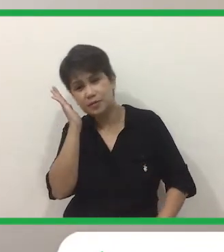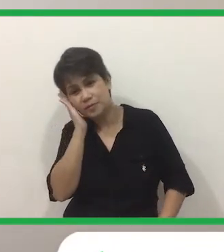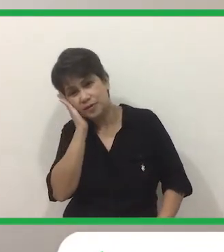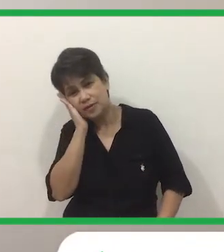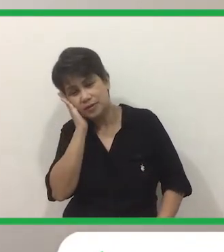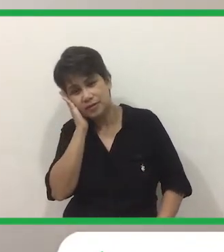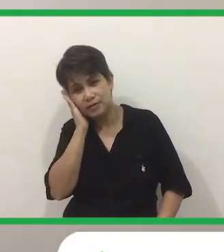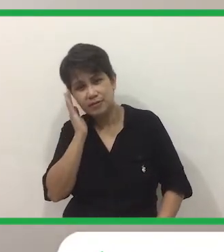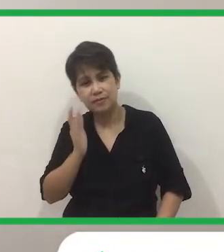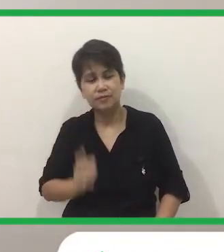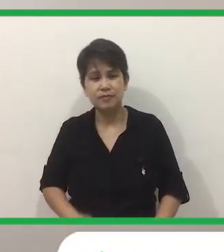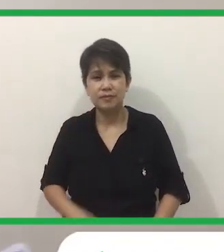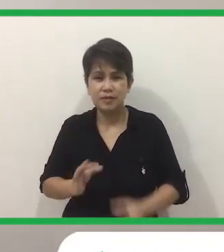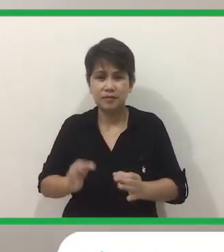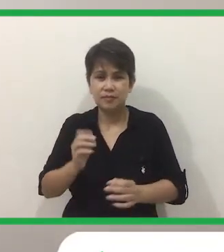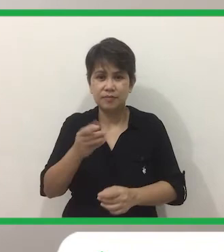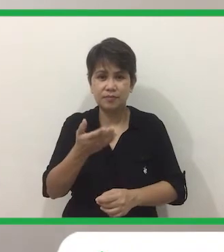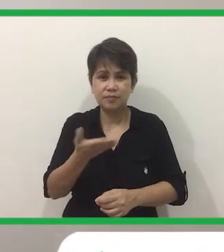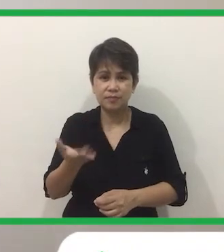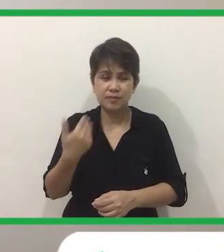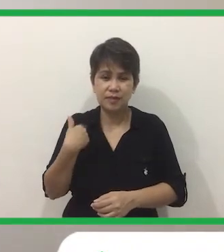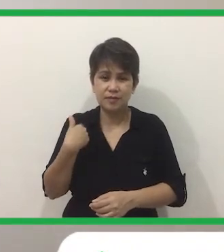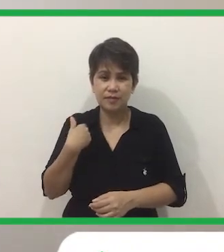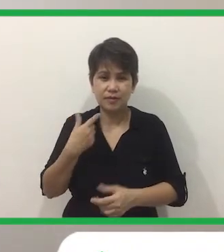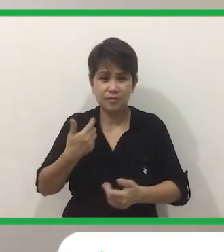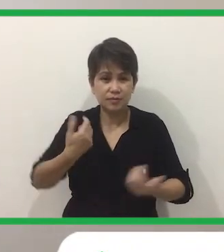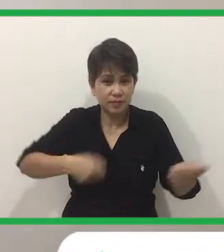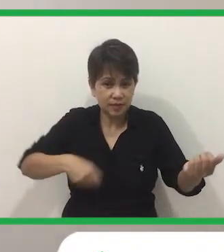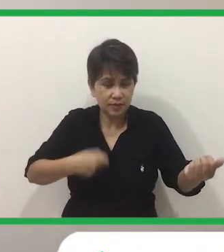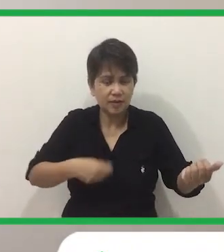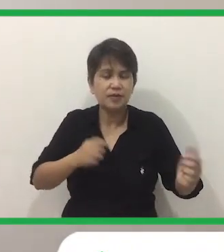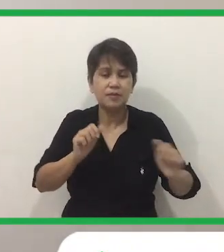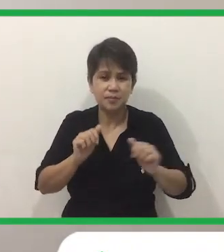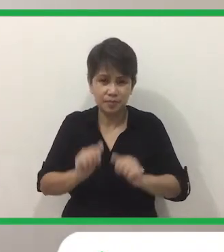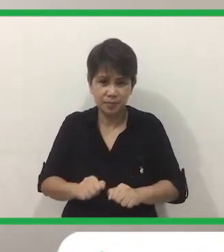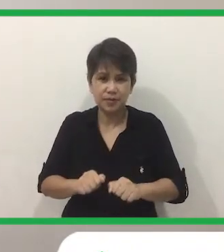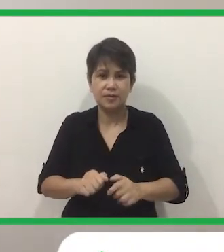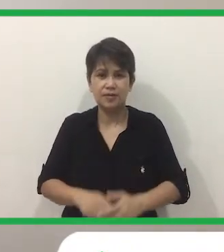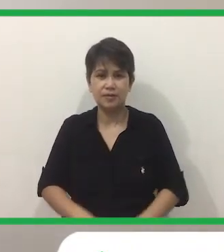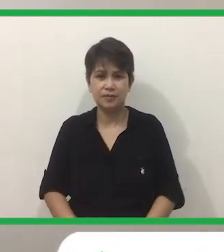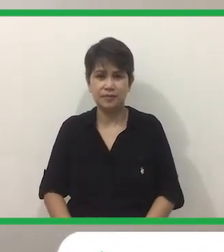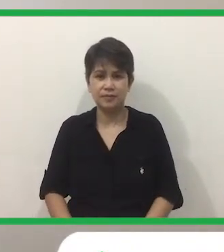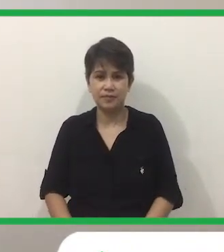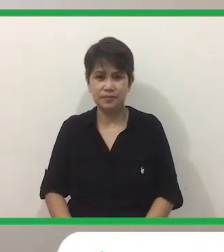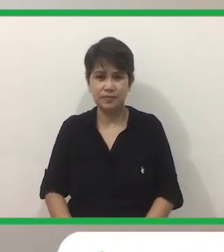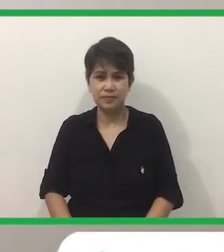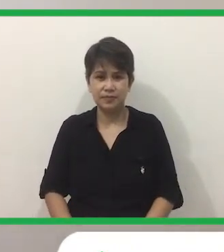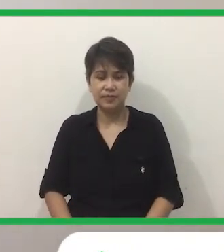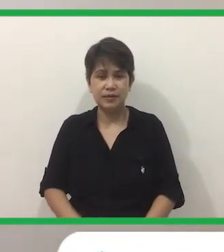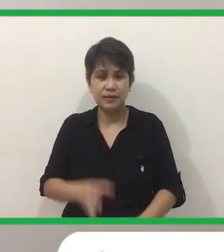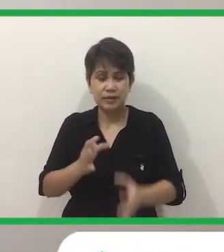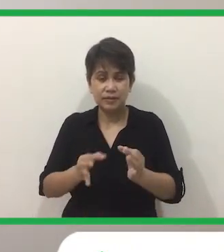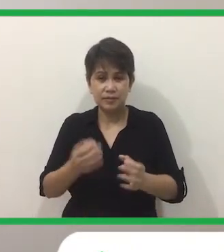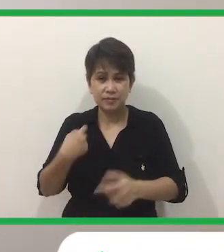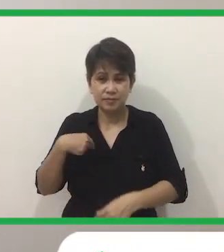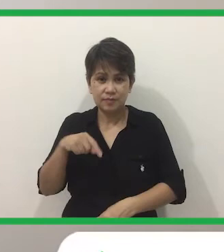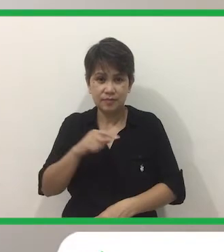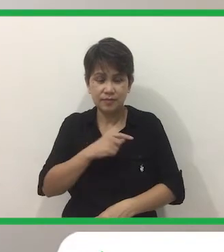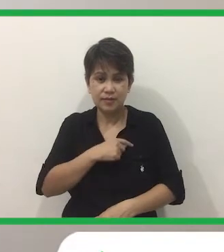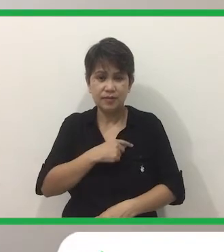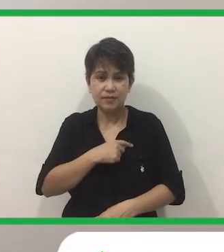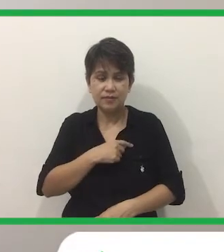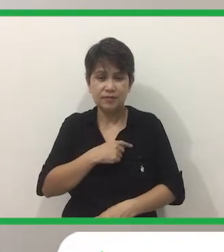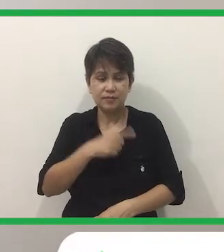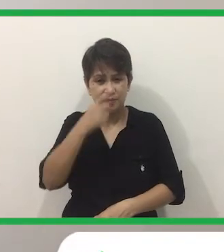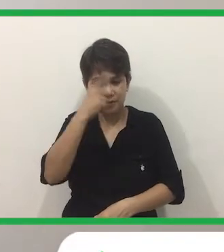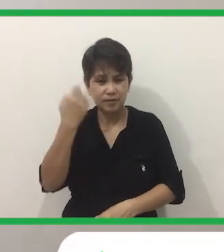At Kung Meron Kayong Gitara Pwede Nyo Tingnan Yung Gitara Ayan Tapos Kapag Tayo Ay Mag